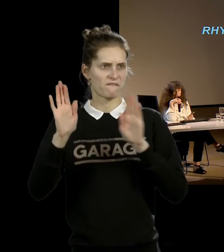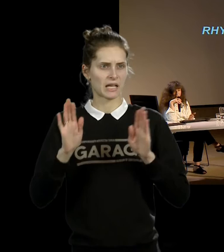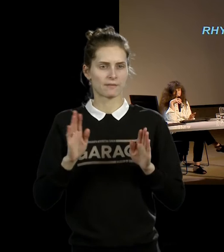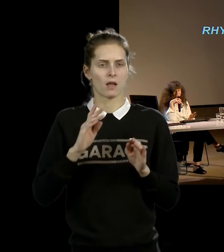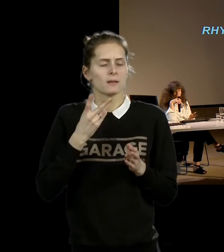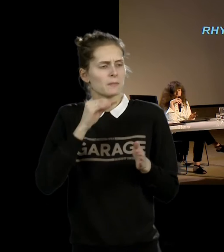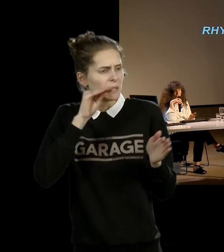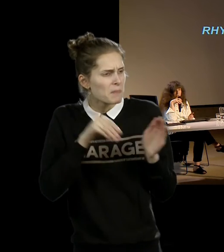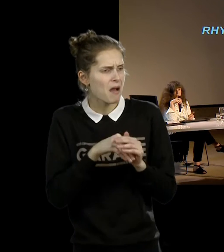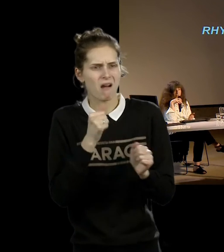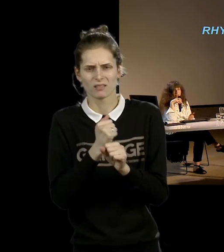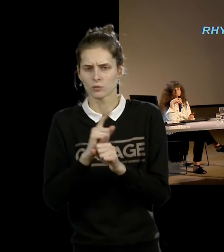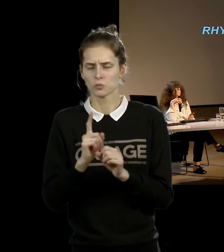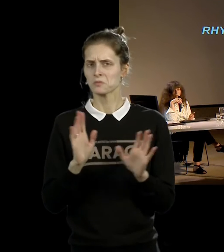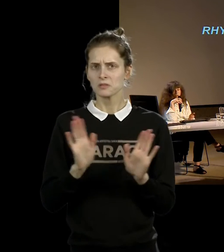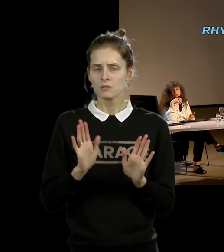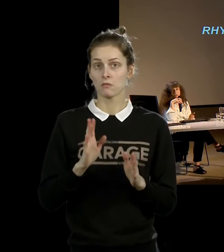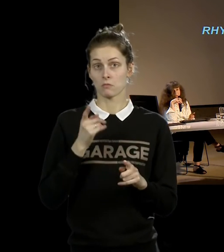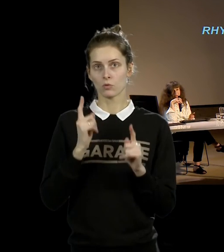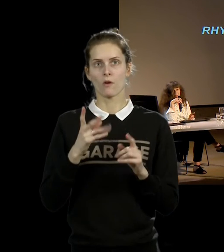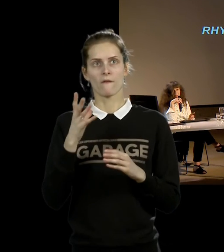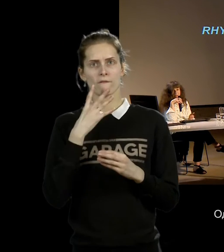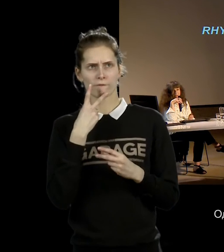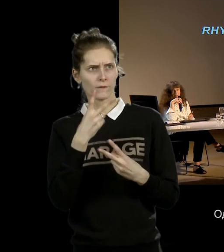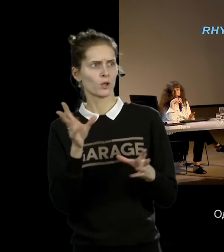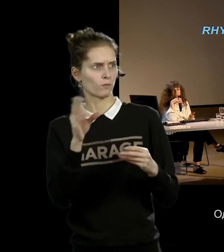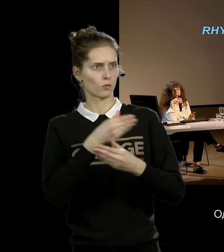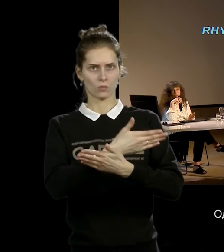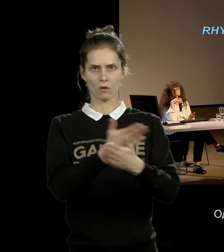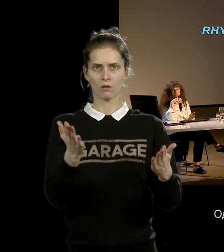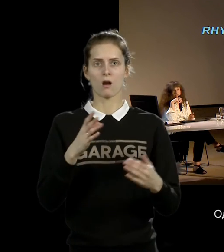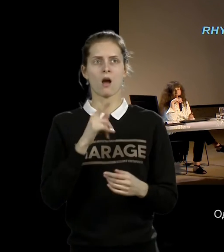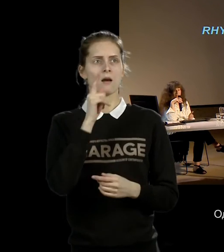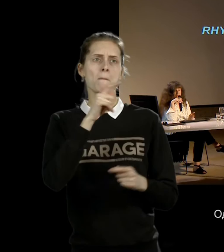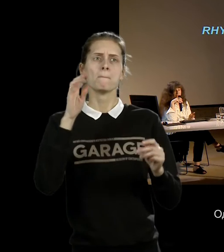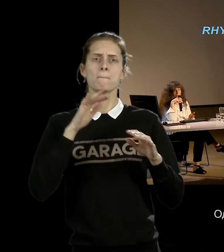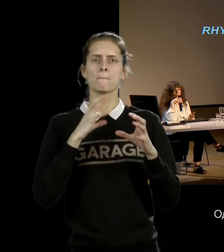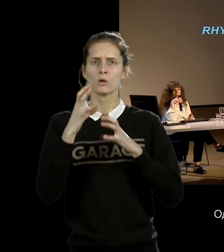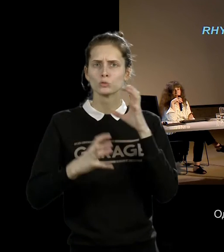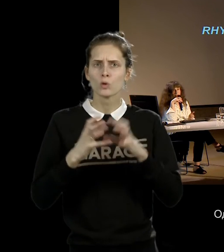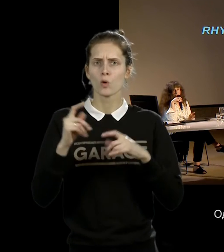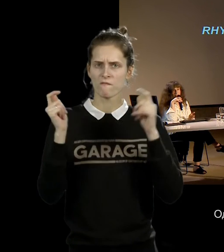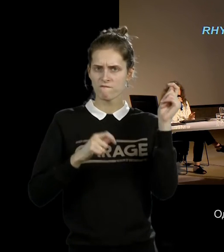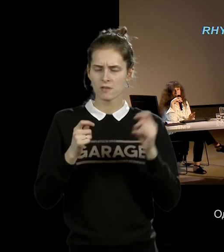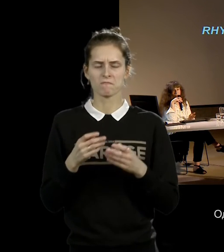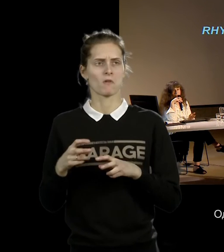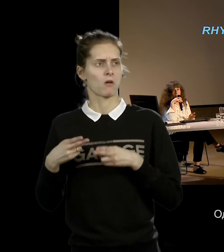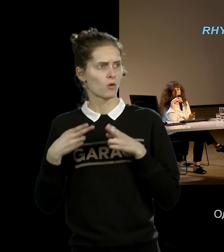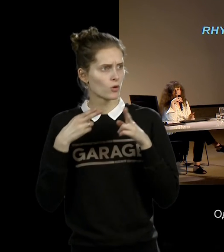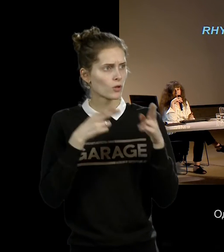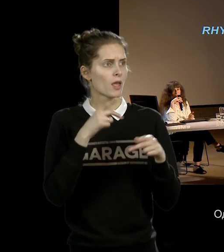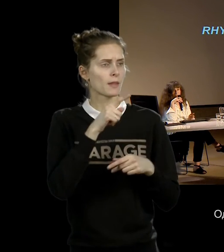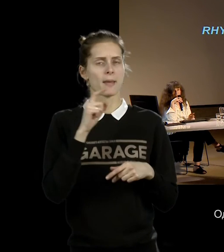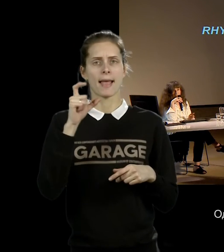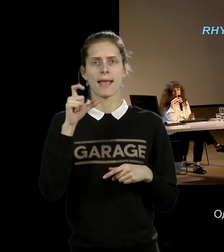перформансами на международные фестивали. Например, на один из этих перформансов был показан на Эдинбургском